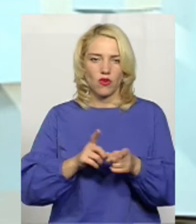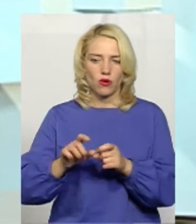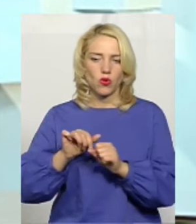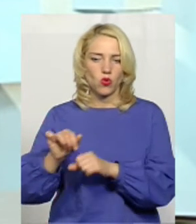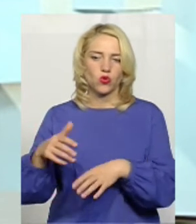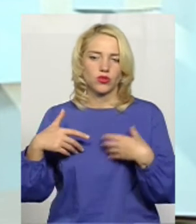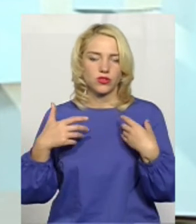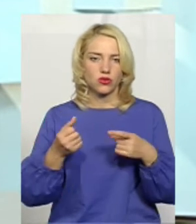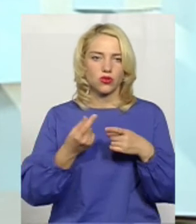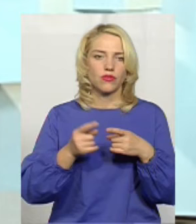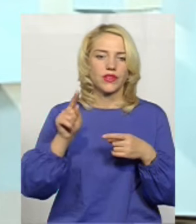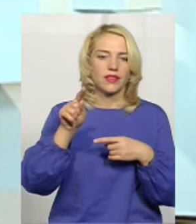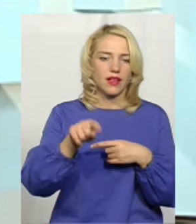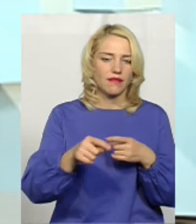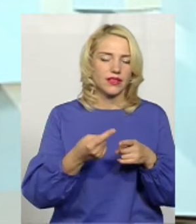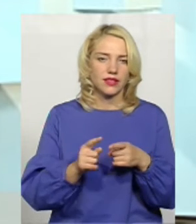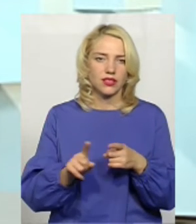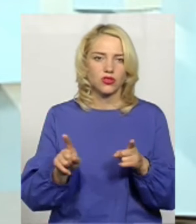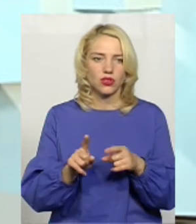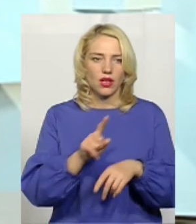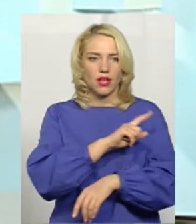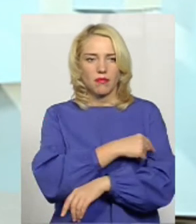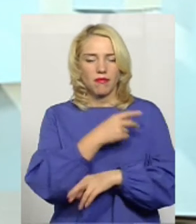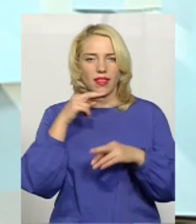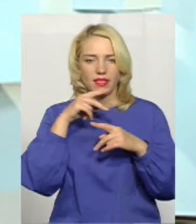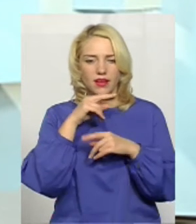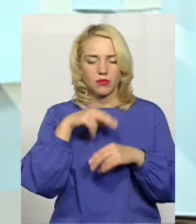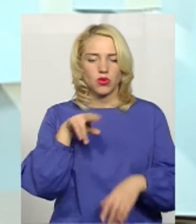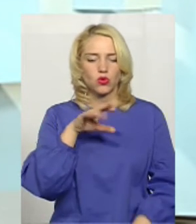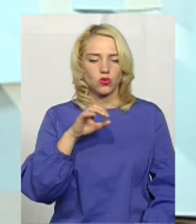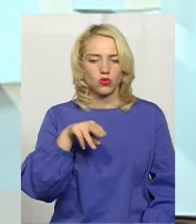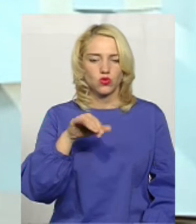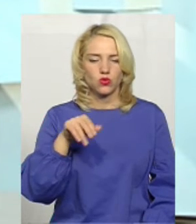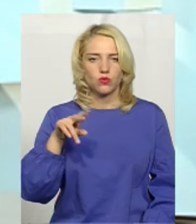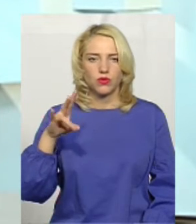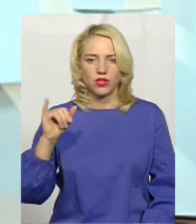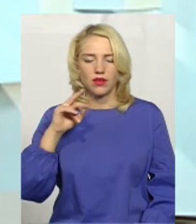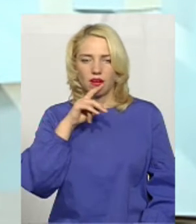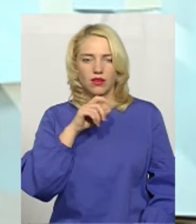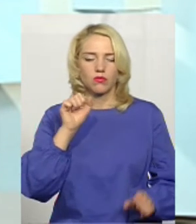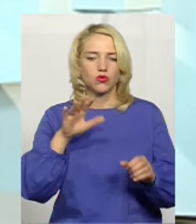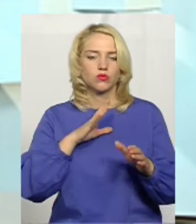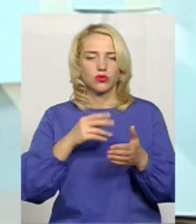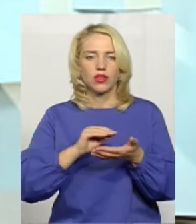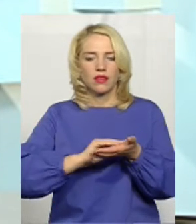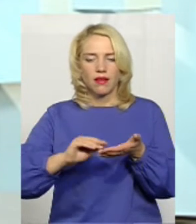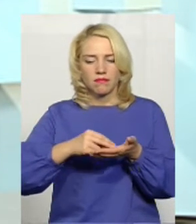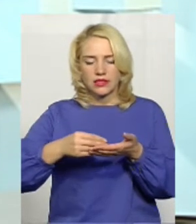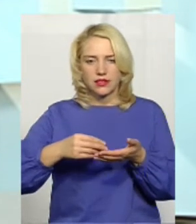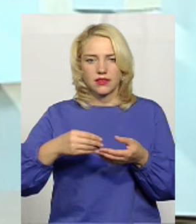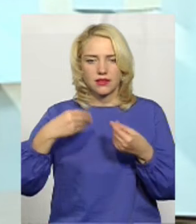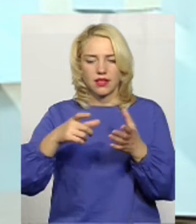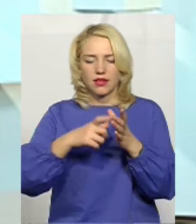навіть те, що медикаменти по програмі «Доступні ліки» можуть виписані бути лише сімейним лікарем по договору.